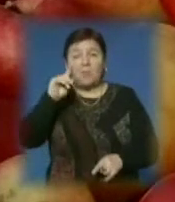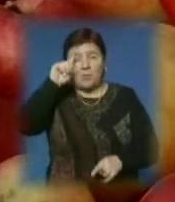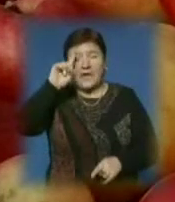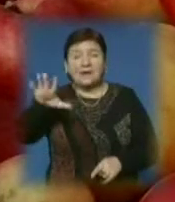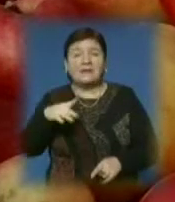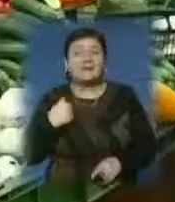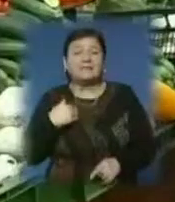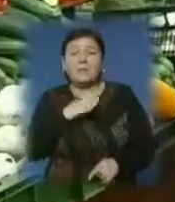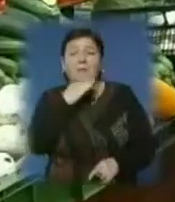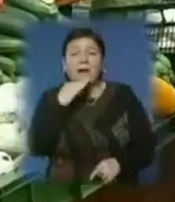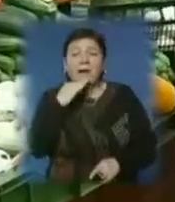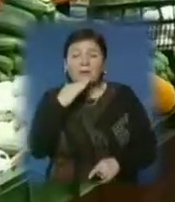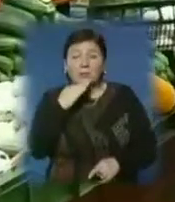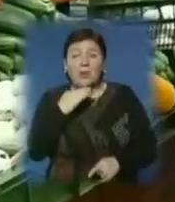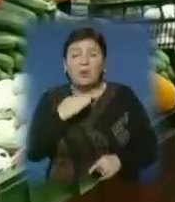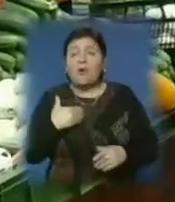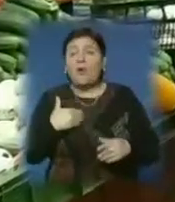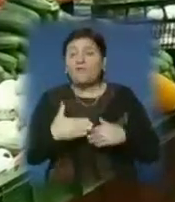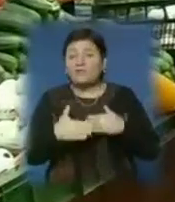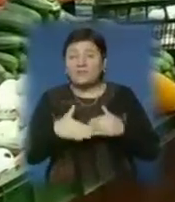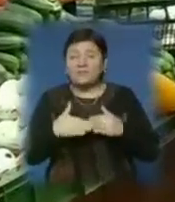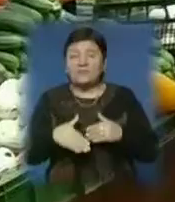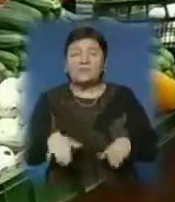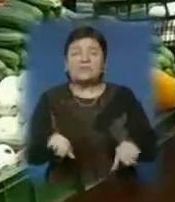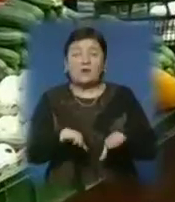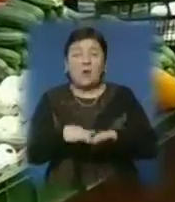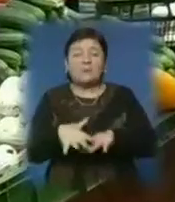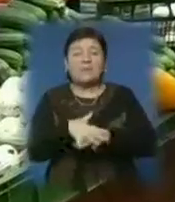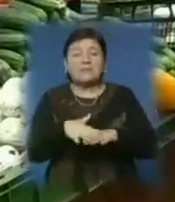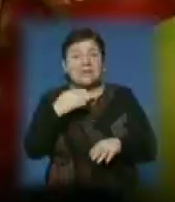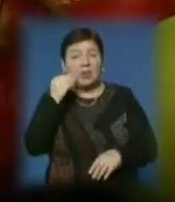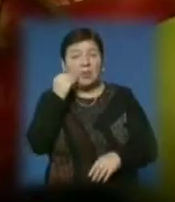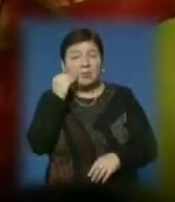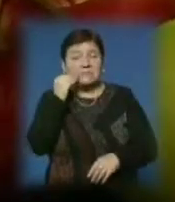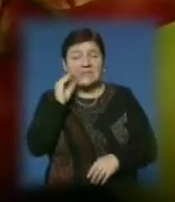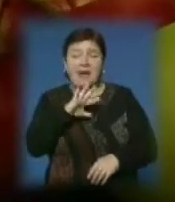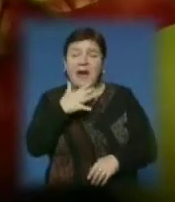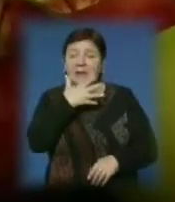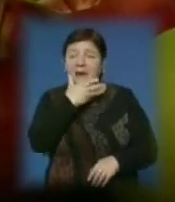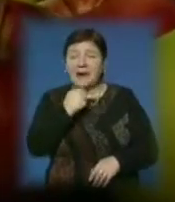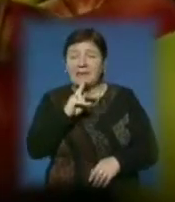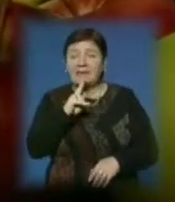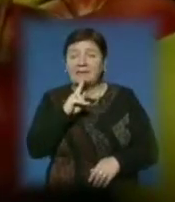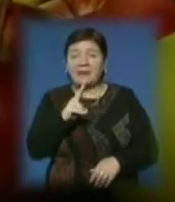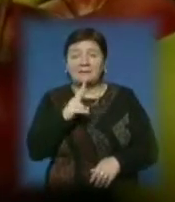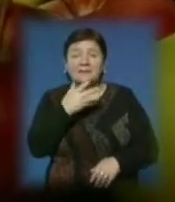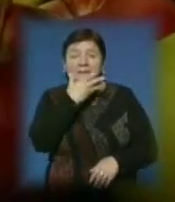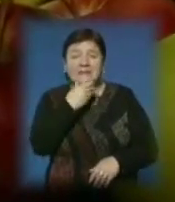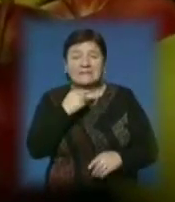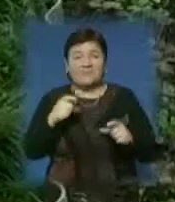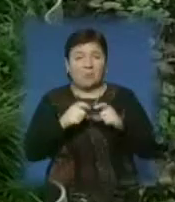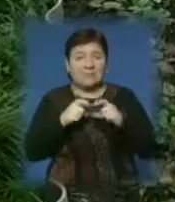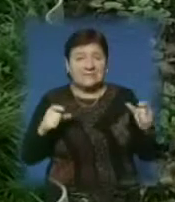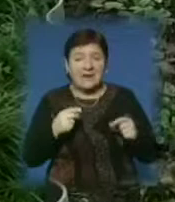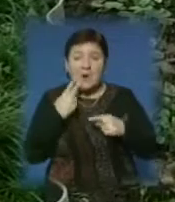Проте багато хто воліє купити овочі-фрукти з червоточинкою на базарі в бабусі, а не гарні, як намальовані у супермаркеті. Тож